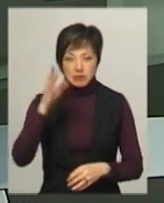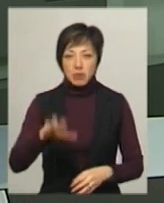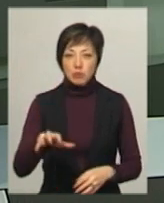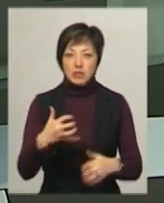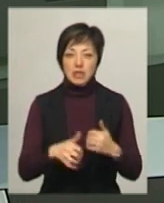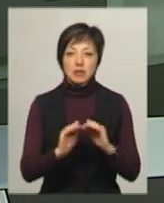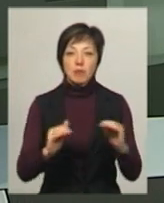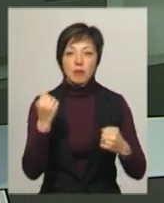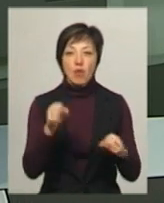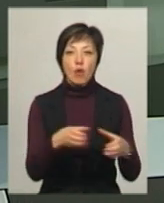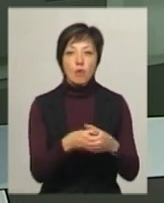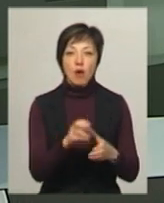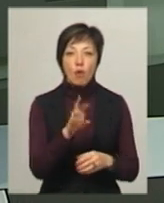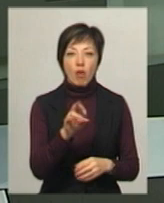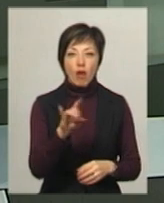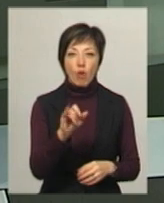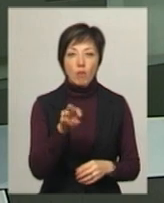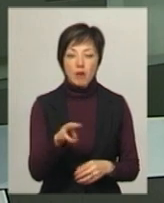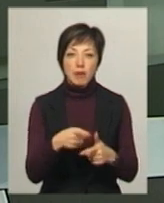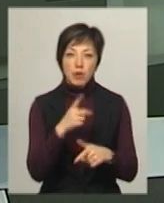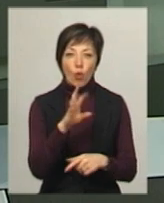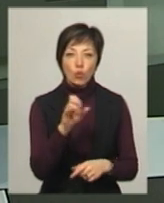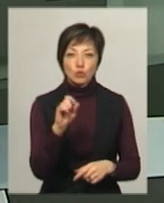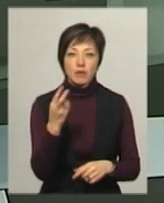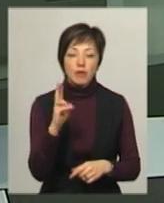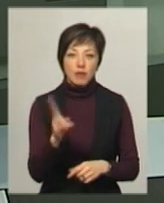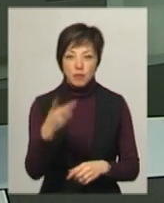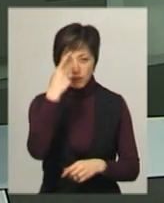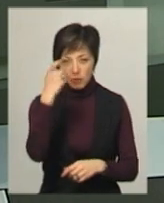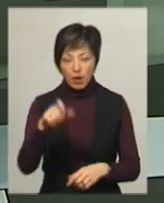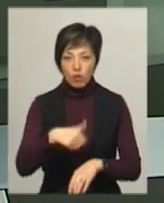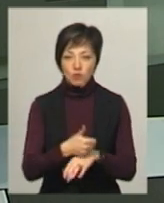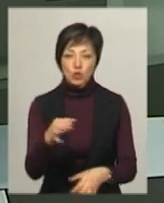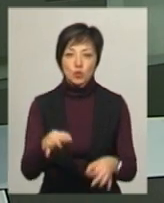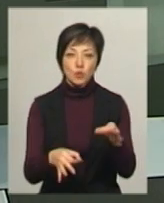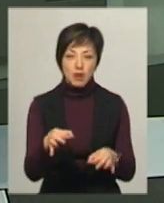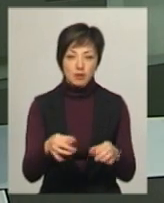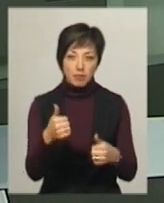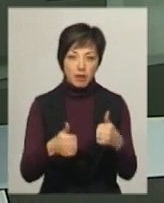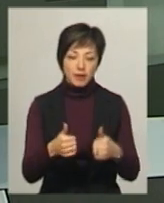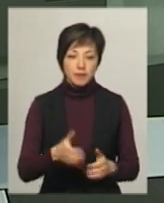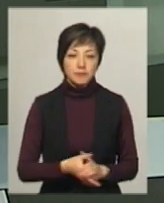серед школярів перемогла команда колегіуму імені Козубняка, повідомляє головний суддя з багань Сергій Лозінський.